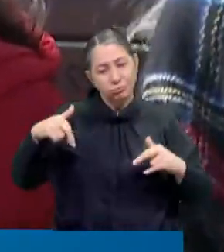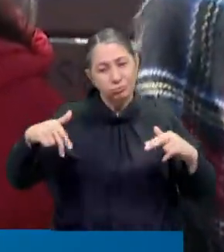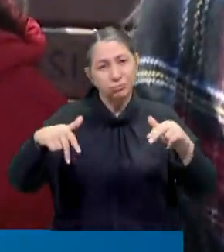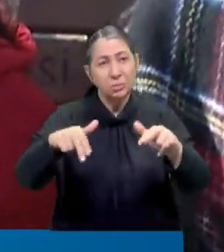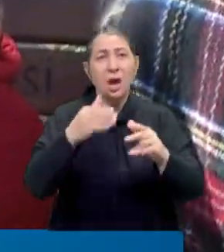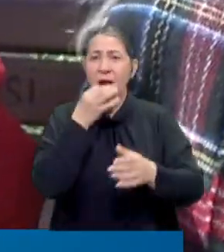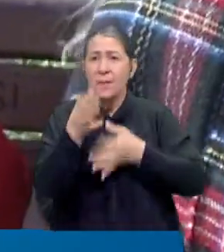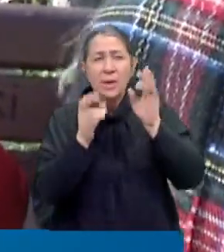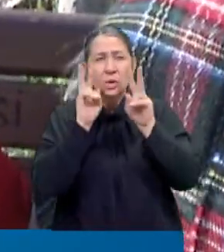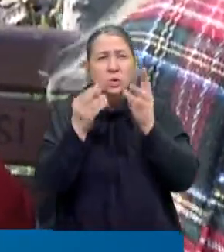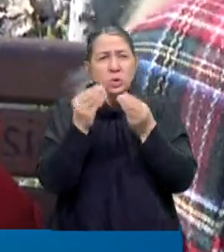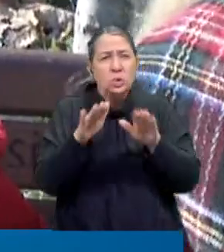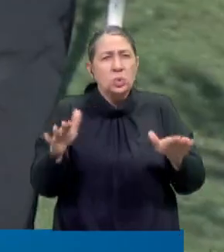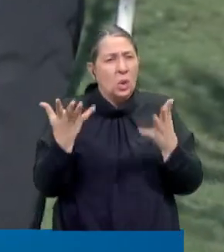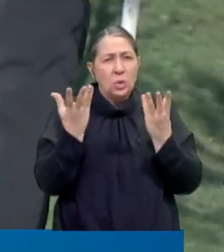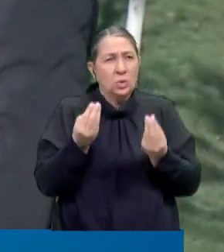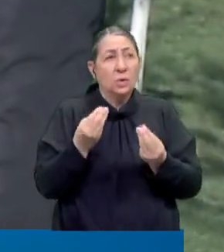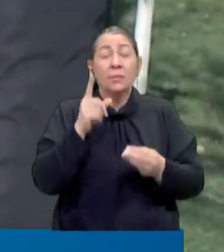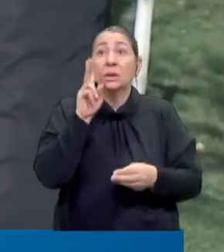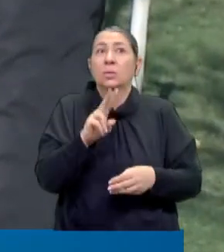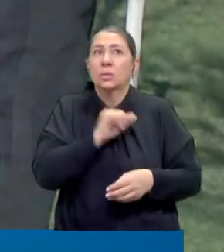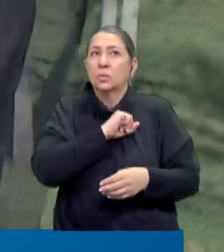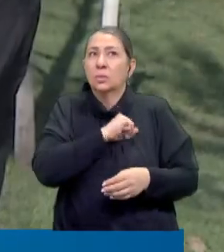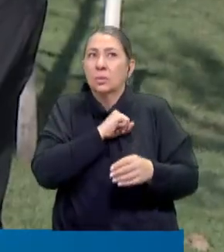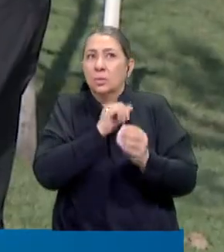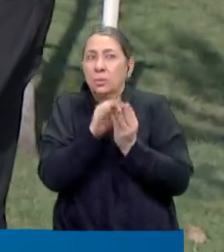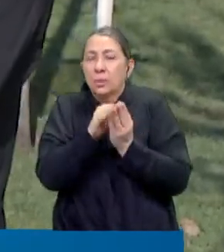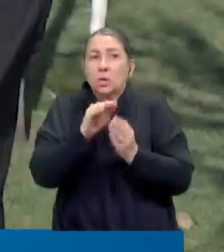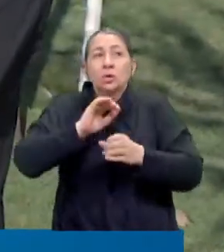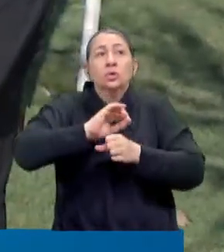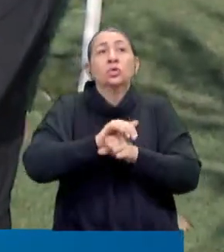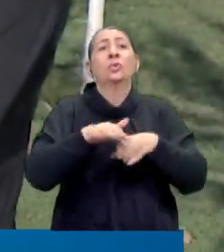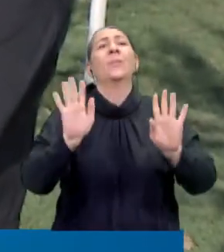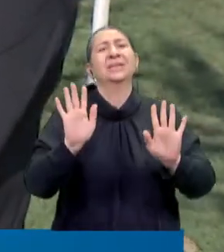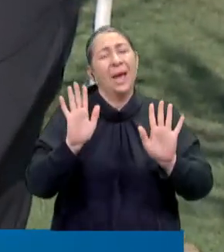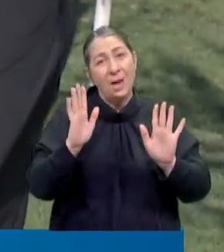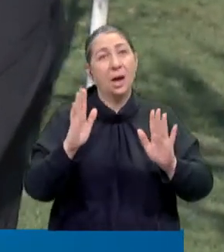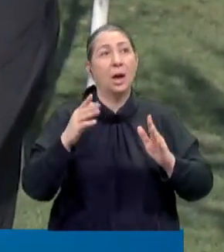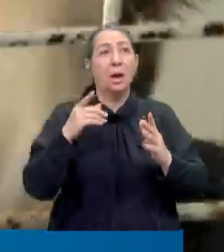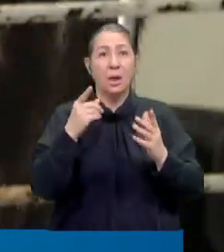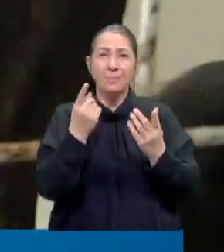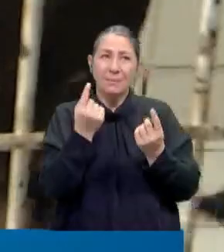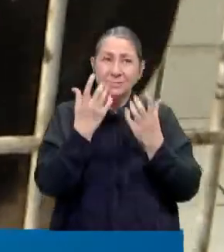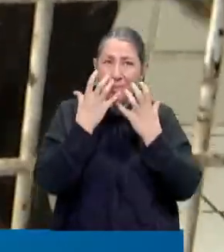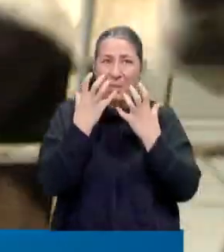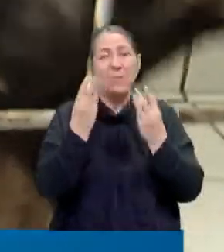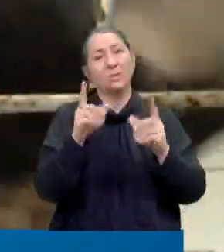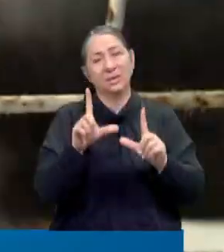kadar haberlerde görüyoruz çocukların ne olduğunu. Valla çok korkuyoruz köpeklerden. Zulum falan görmesinler ama iyi şartlarda şey olsunlar.